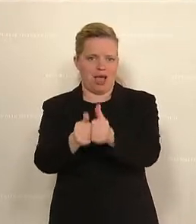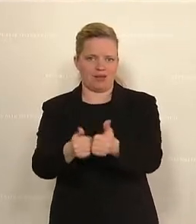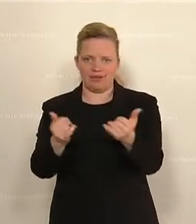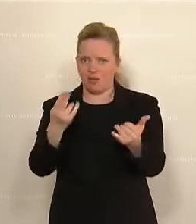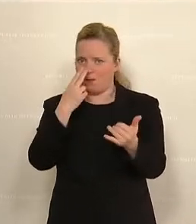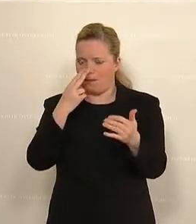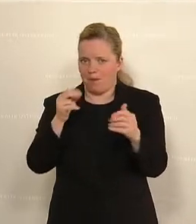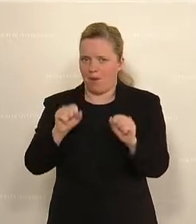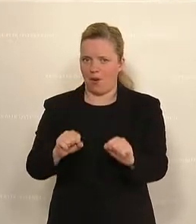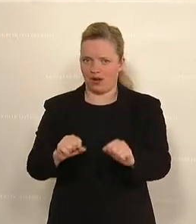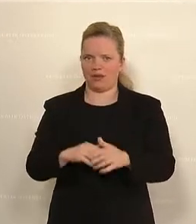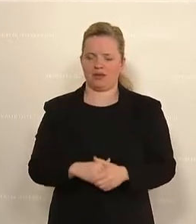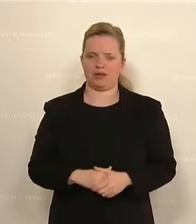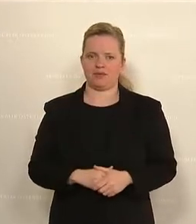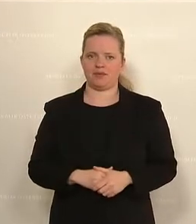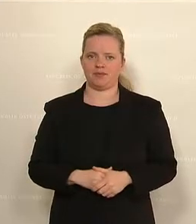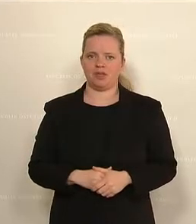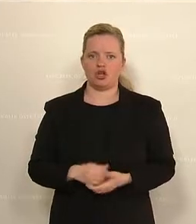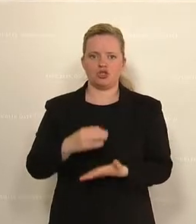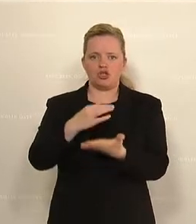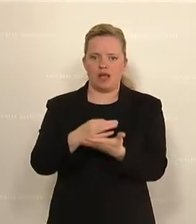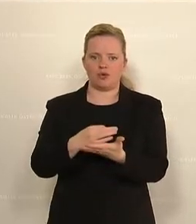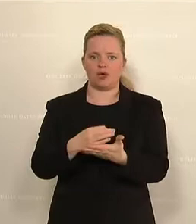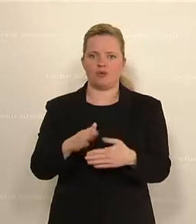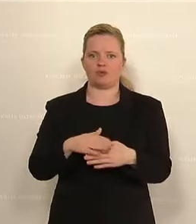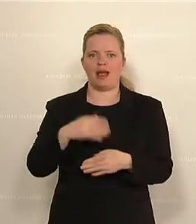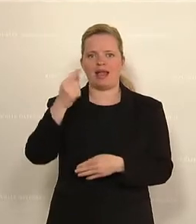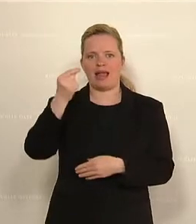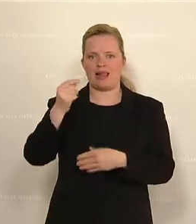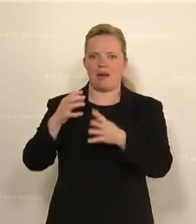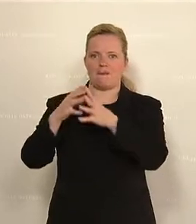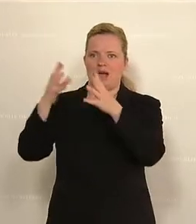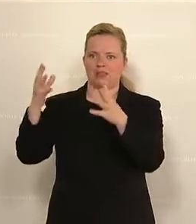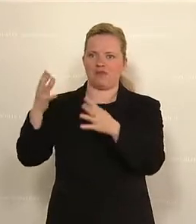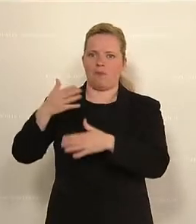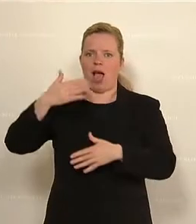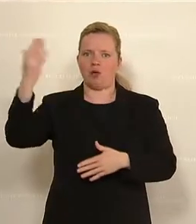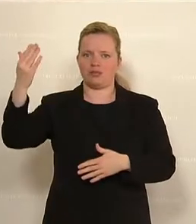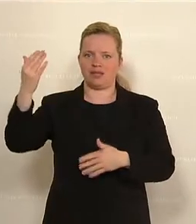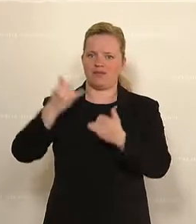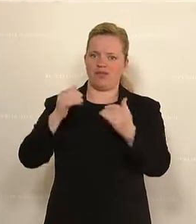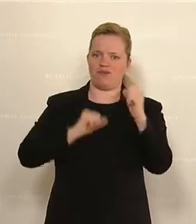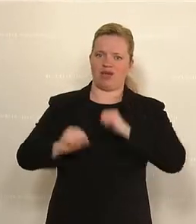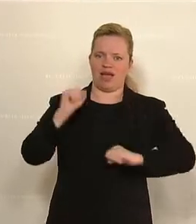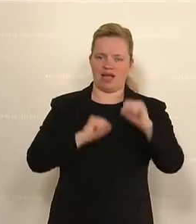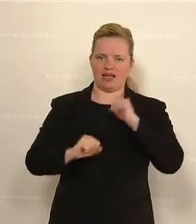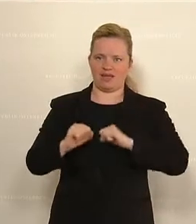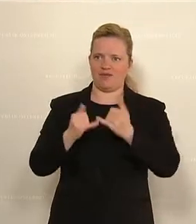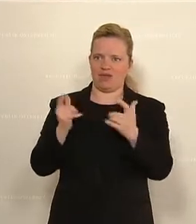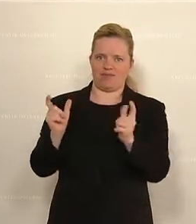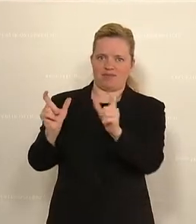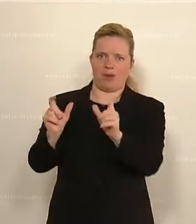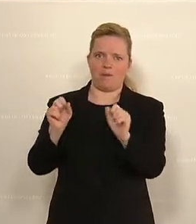Österreich gegenüber unglaublichen Geldmassen aus dem Ausland verteidigen, weil wir ja mittlerweile erleben, dass